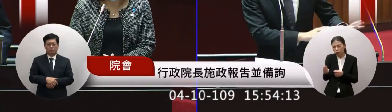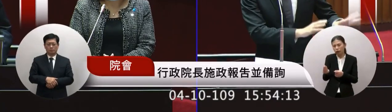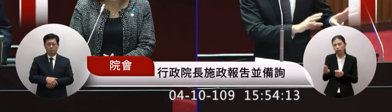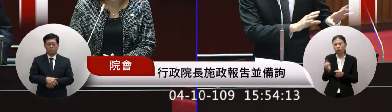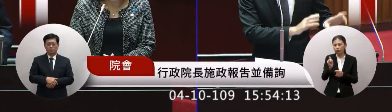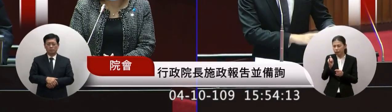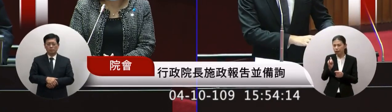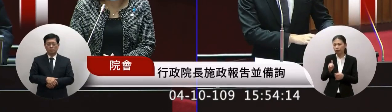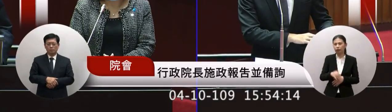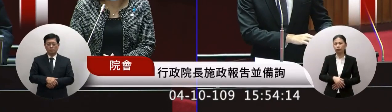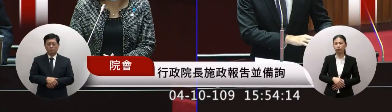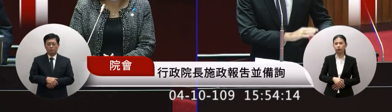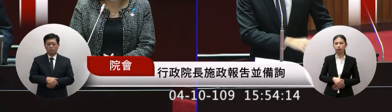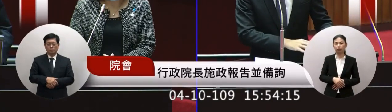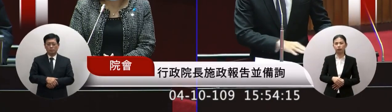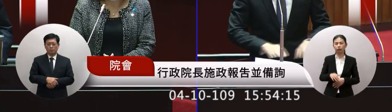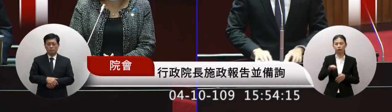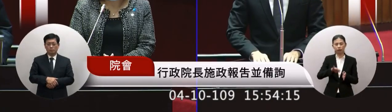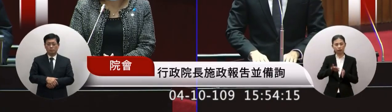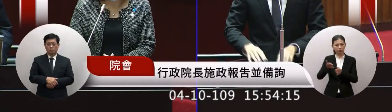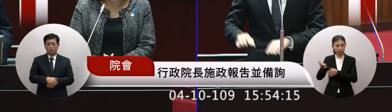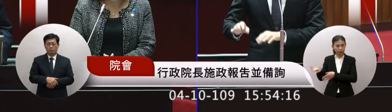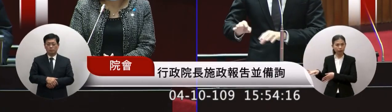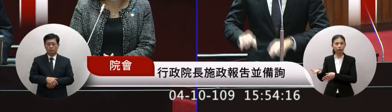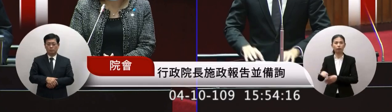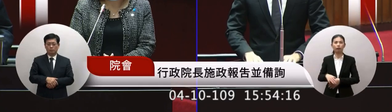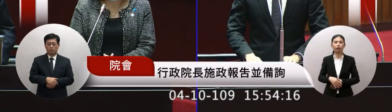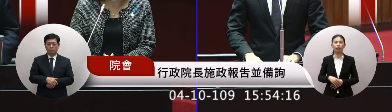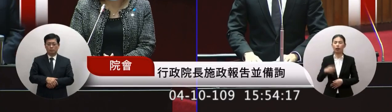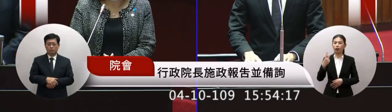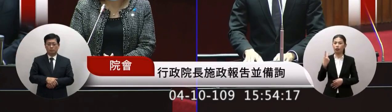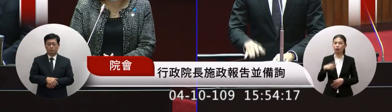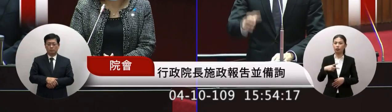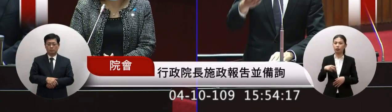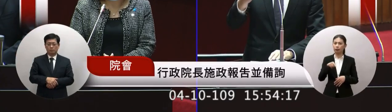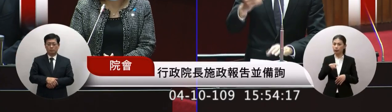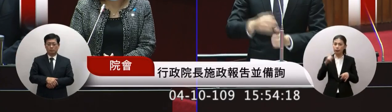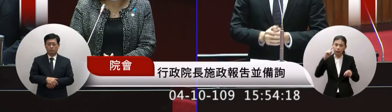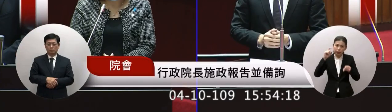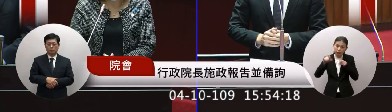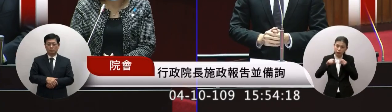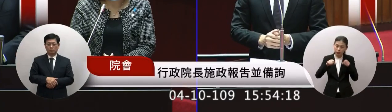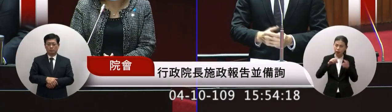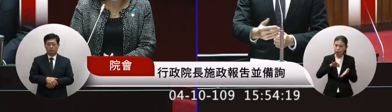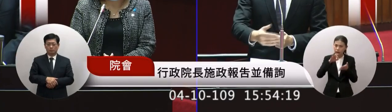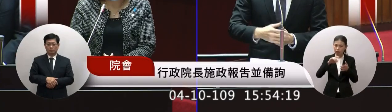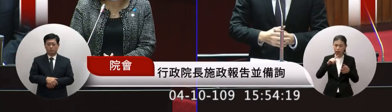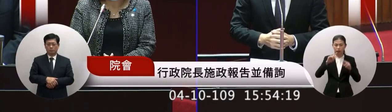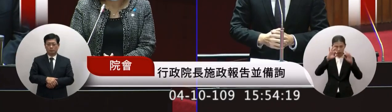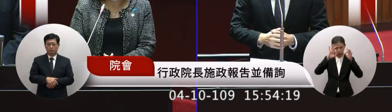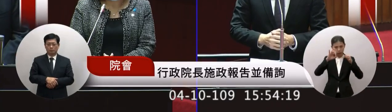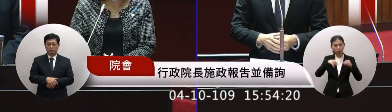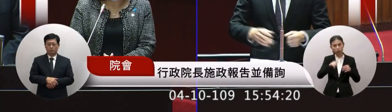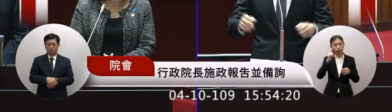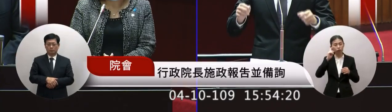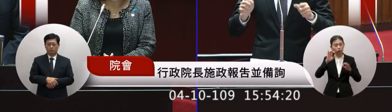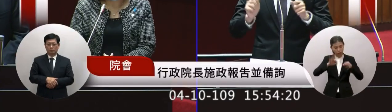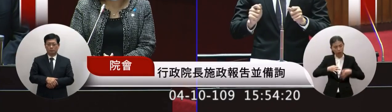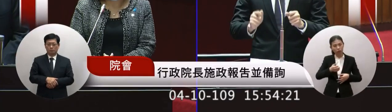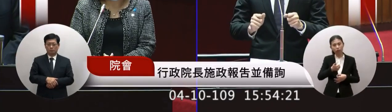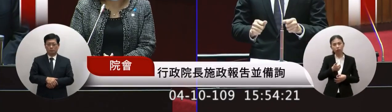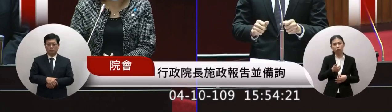沒有說散請的問題以外其實在進行這個方案裡面我們現在有在檢討我也順暢要來講一下就是說